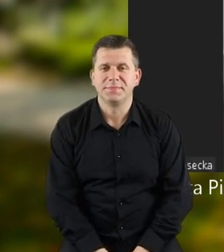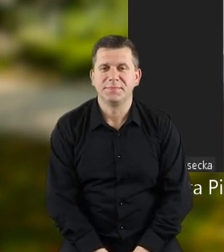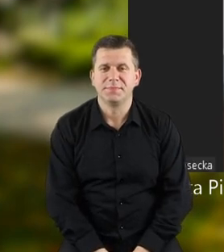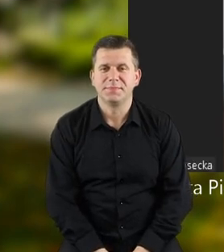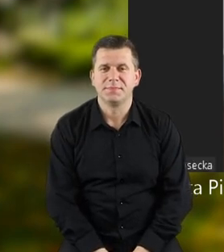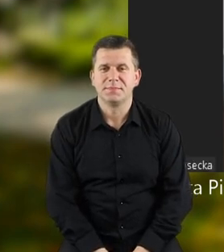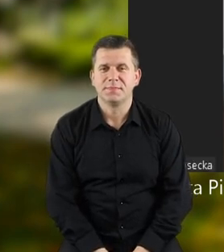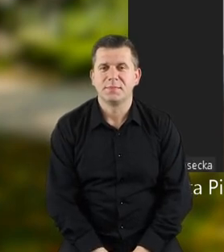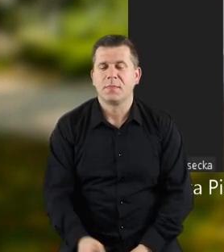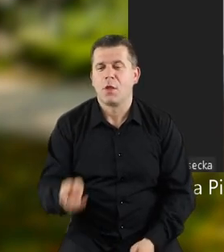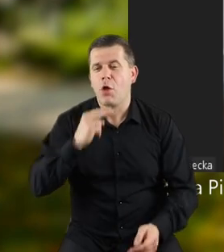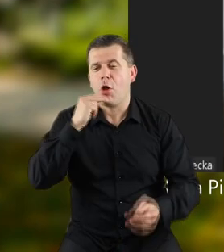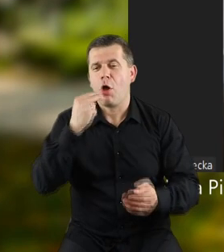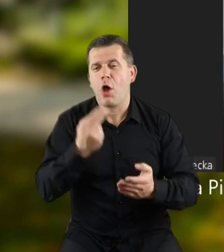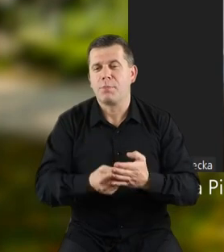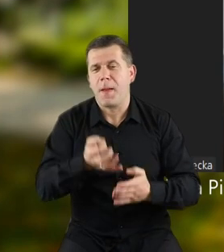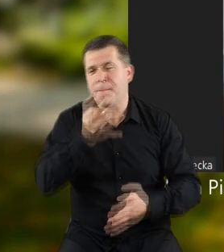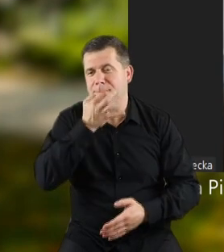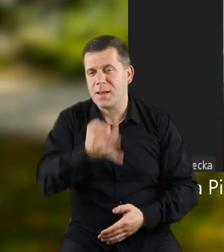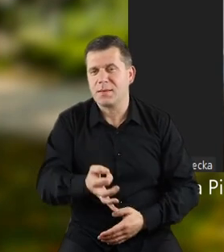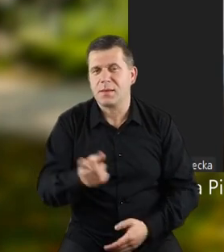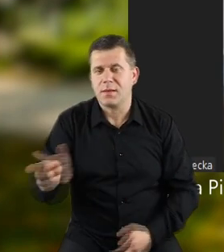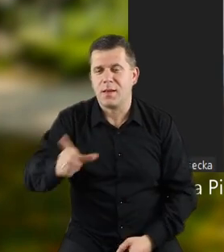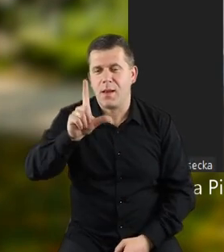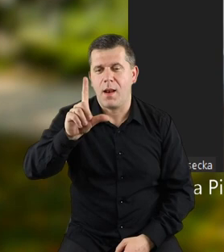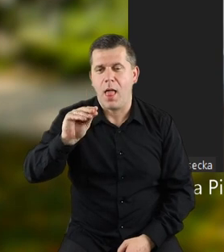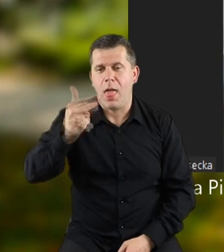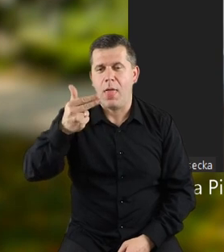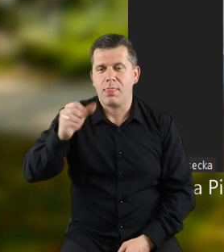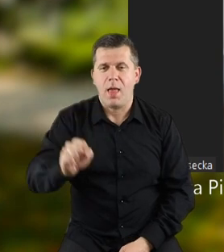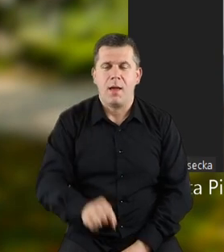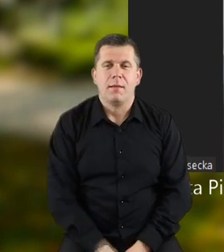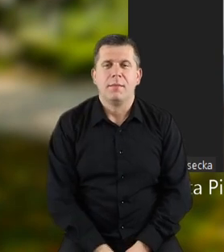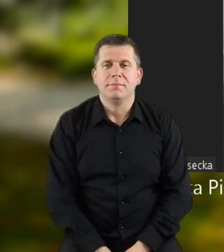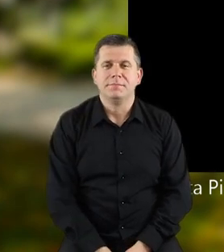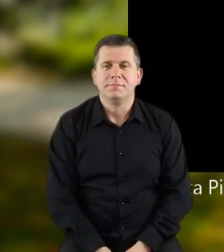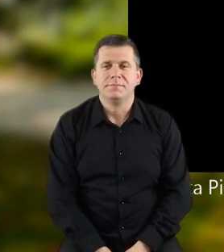poprosimy o udzielenie odpowiedzi na pytanie Leny.